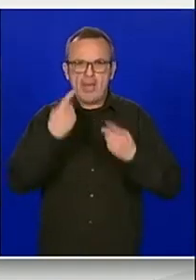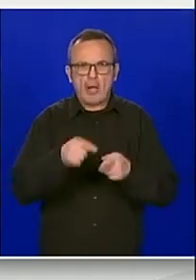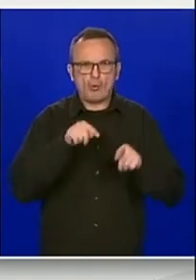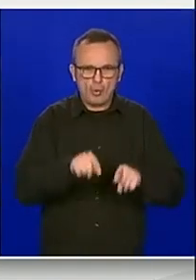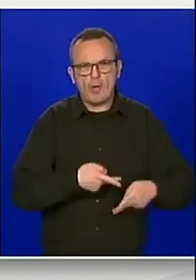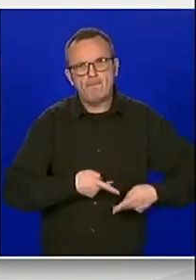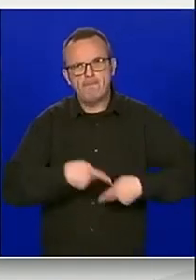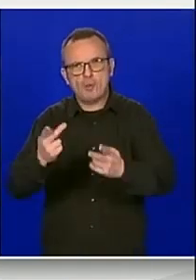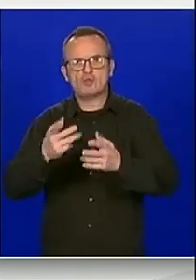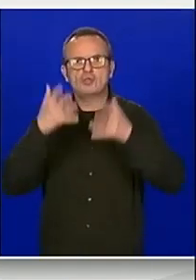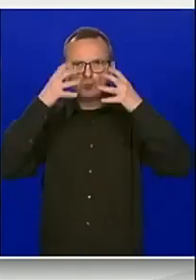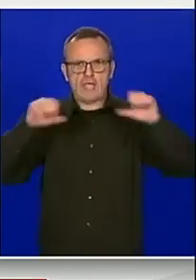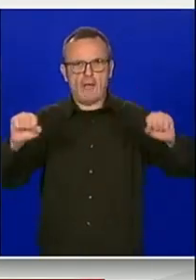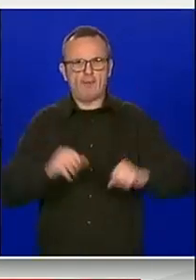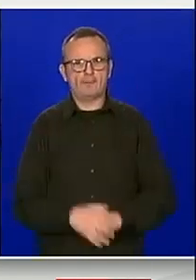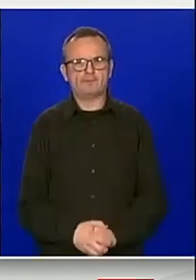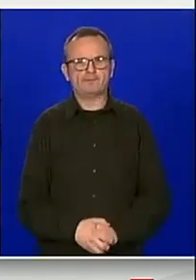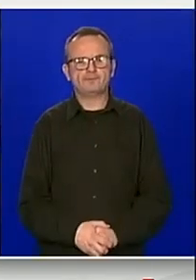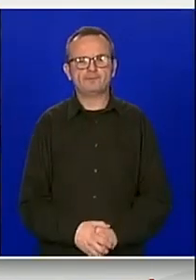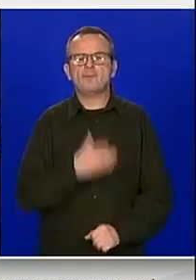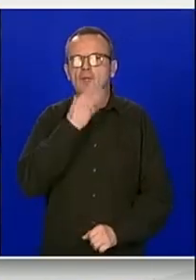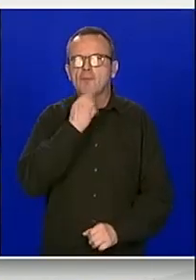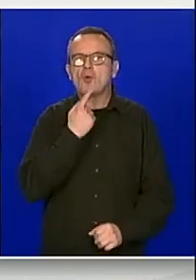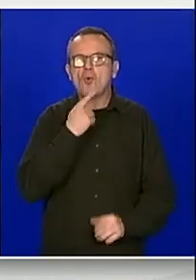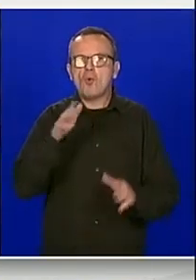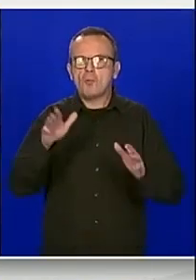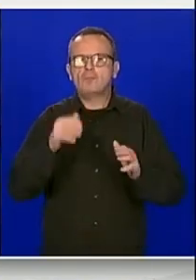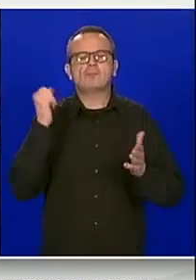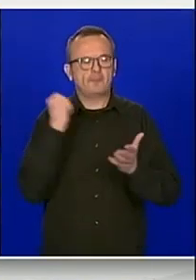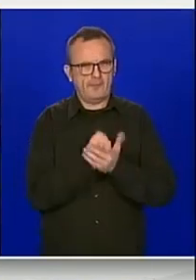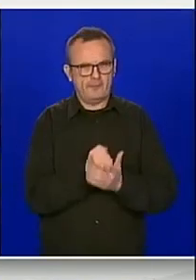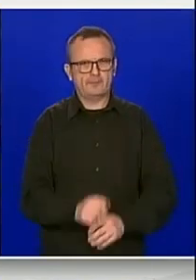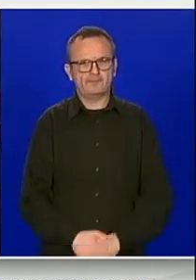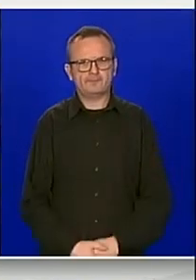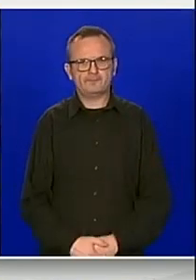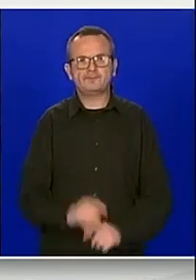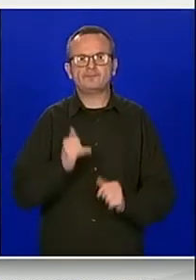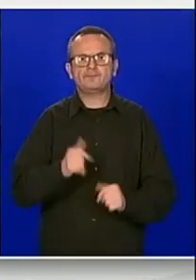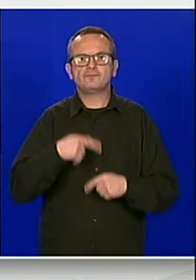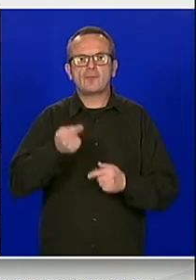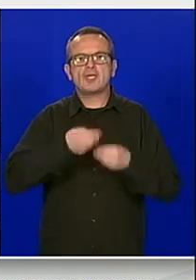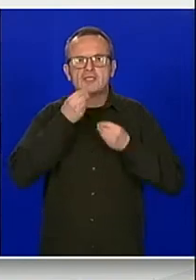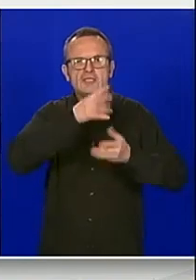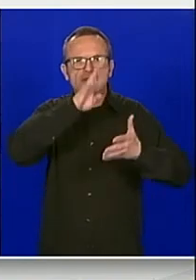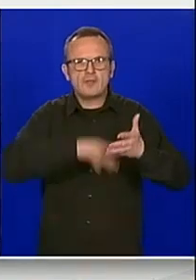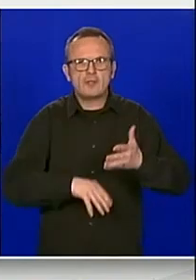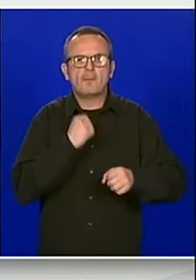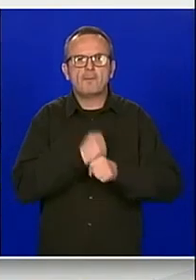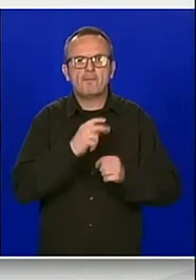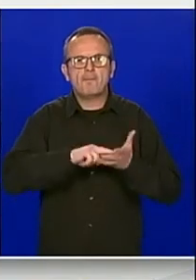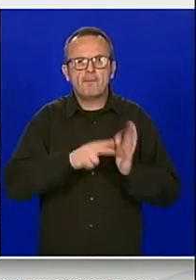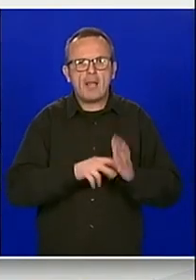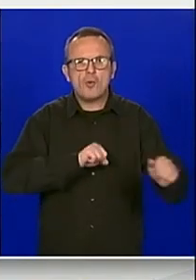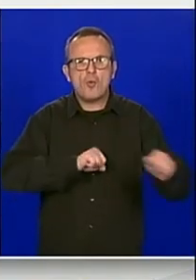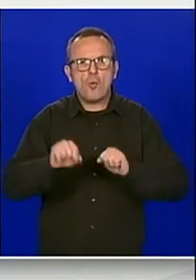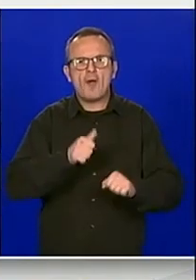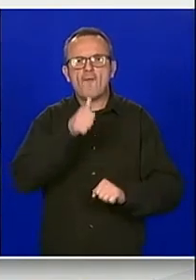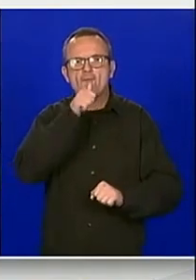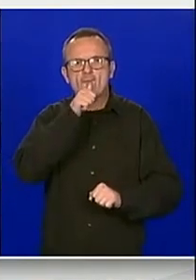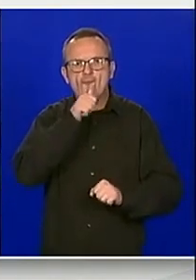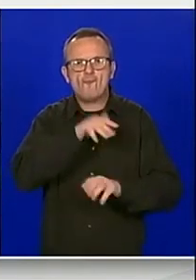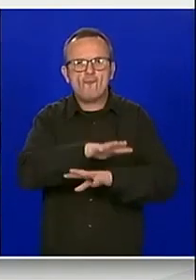Hvala vam lijepa. Tko je za, konstatiram da smo prihvatili slijedi izvješće o izvršenju plana upravljanja vodnim